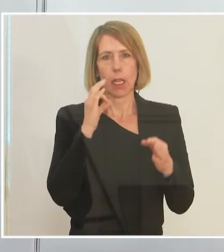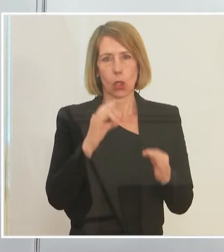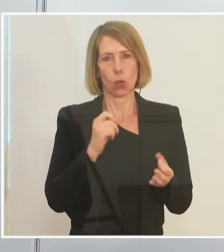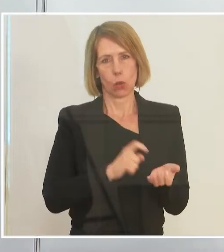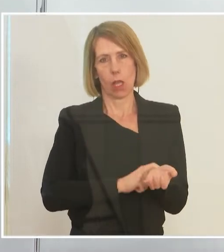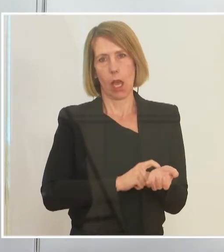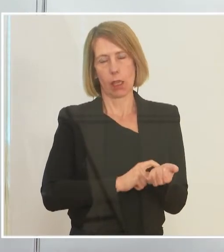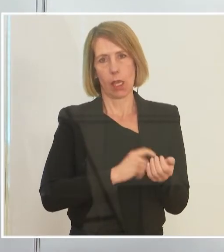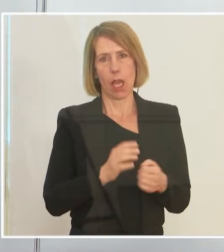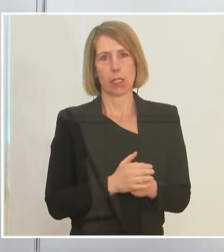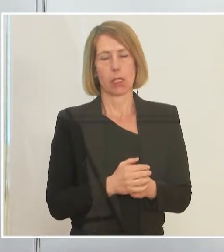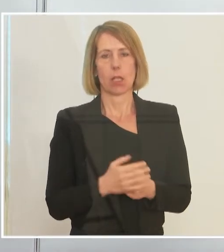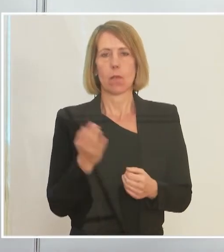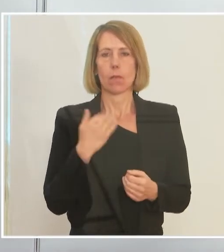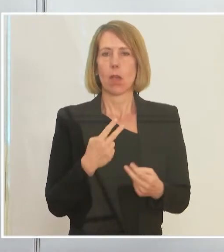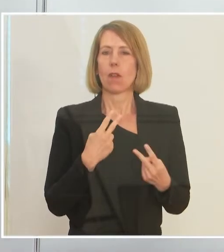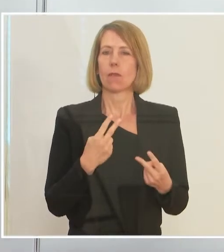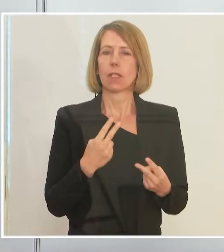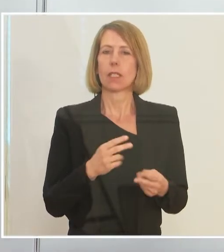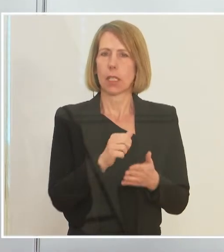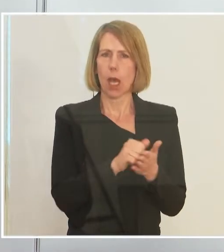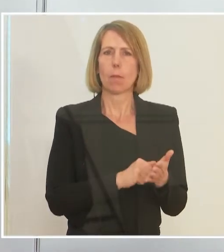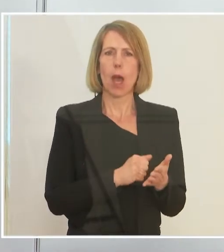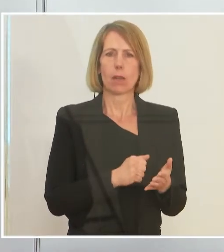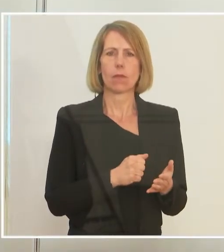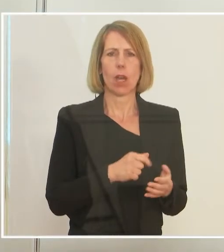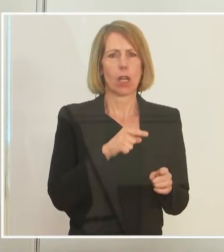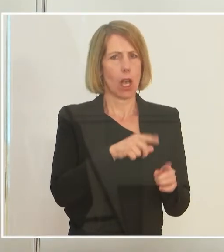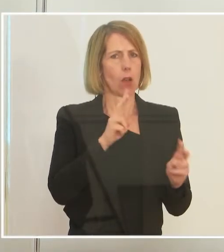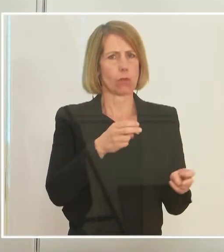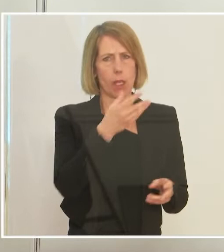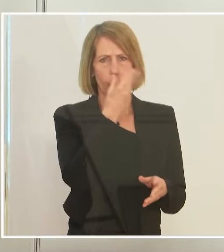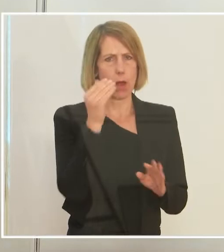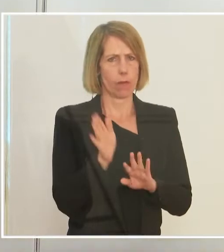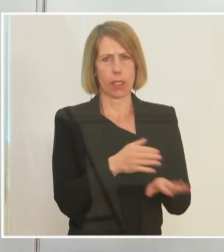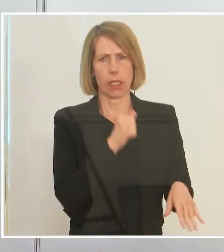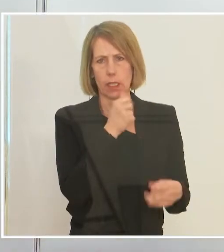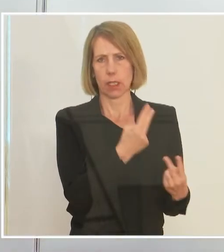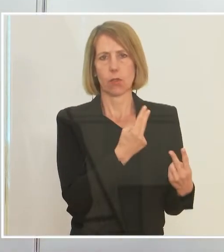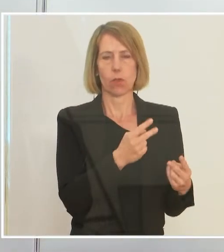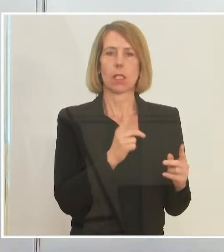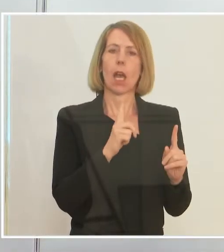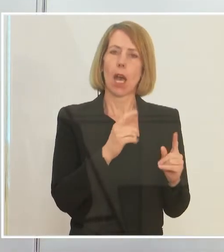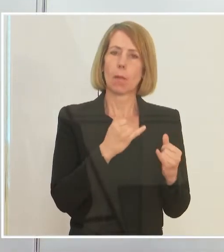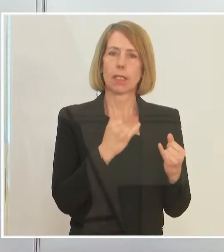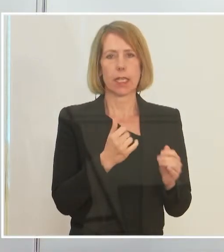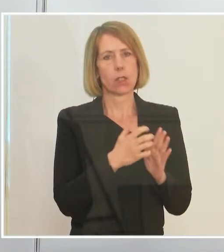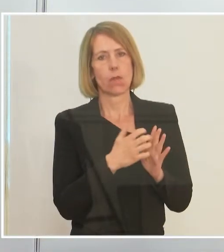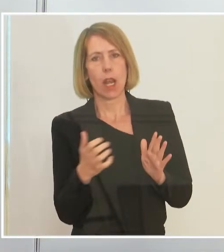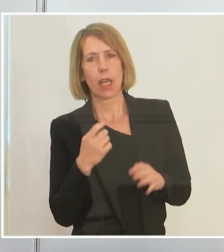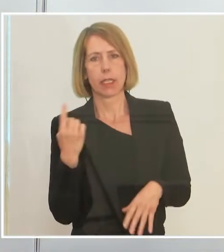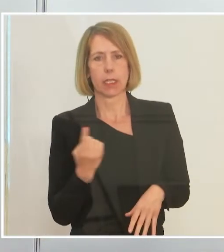wichtig, auf dieses Thema zu vergessen, ganz am Anfang. Aber je länger die Situation andauert, desto mehr muss man daher